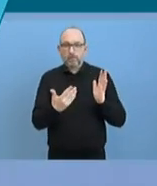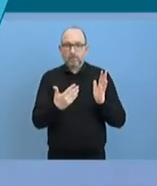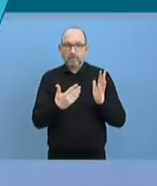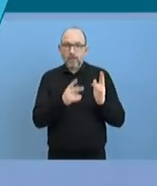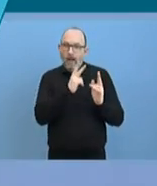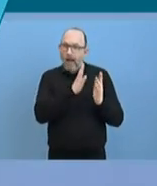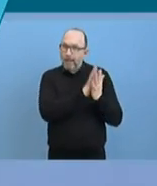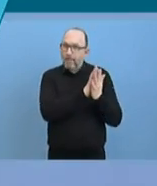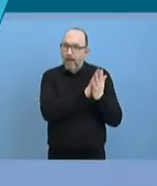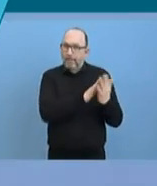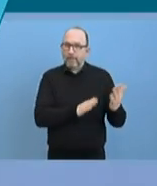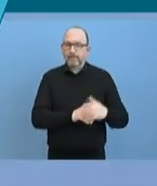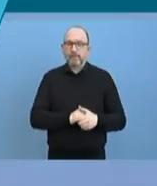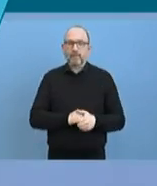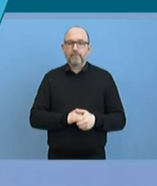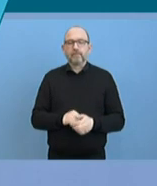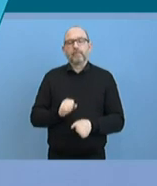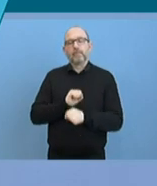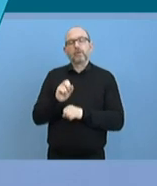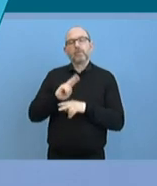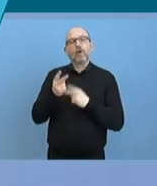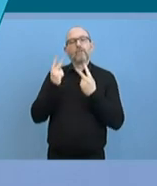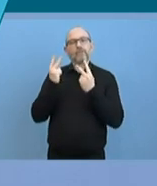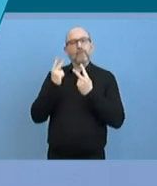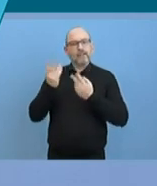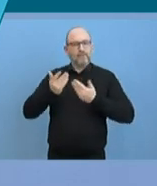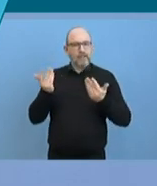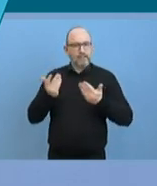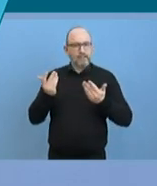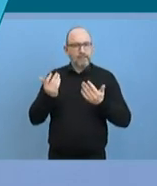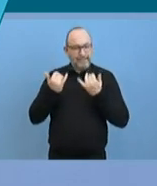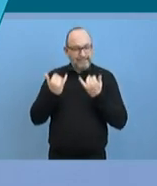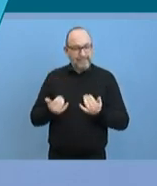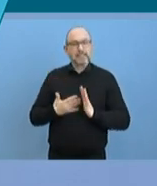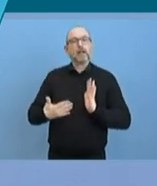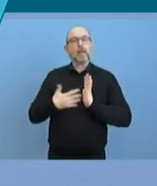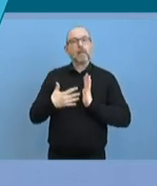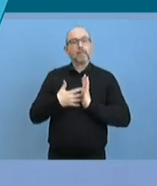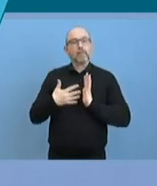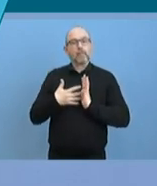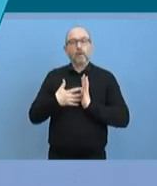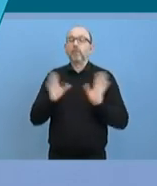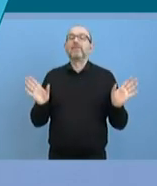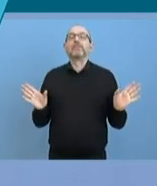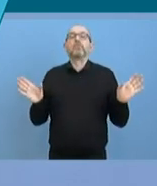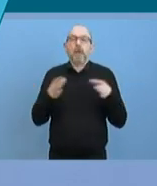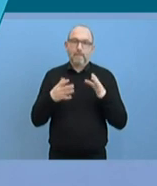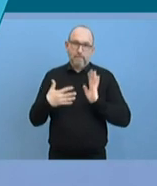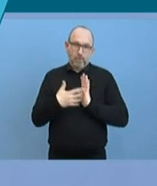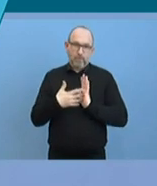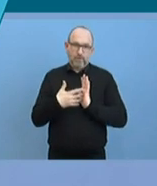trotzdem ganz wichtig, dass man jetzt prüft, gemeinsam und genau das geschieht, wie weit dieses